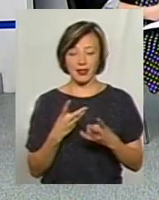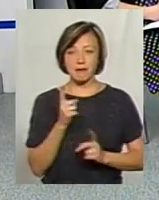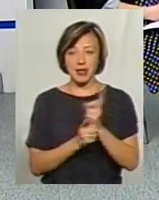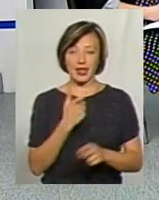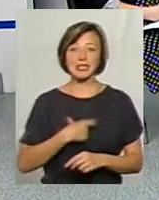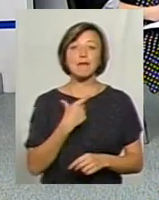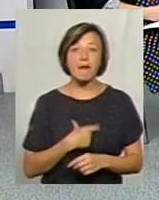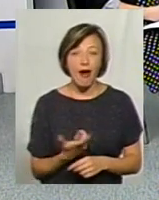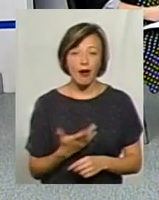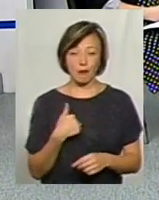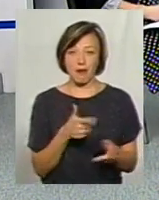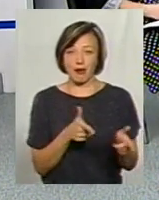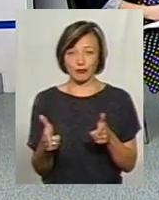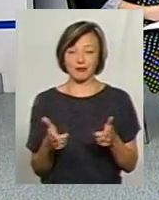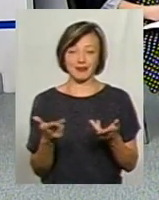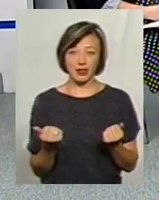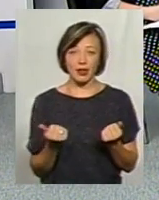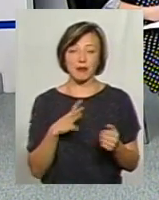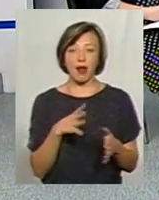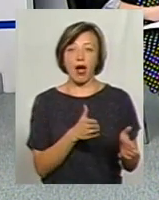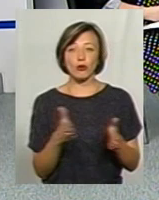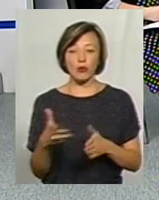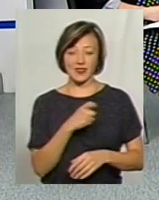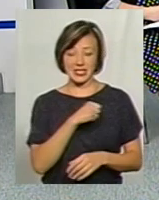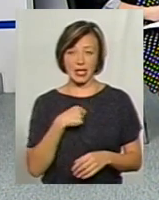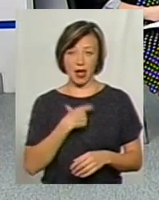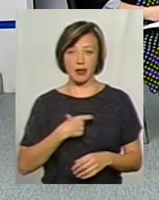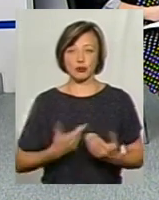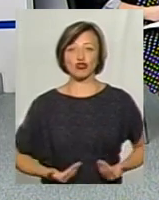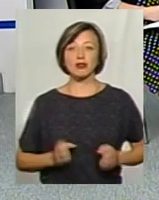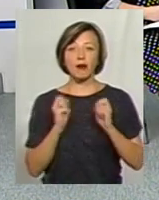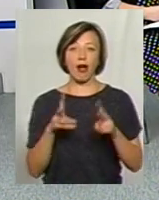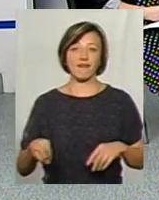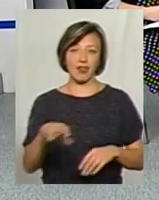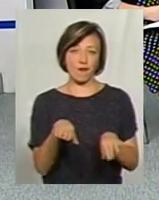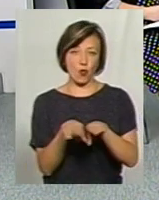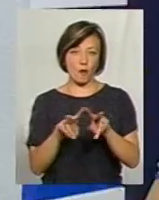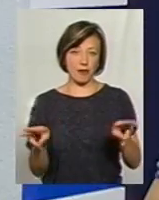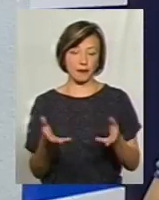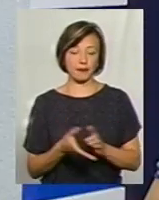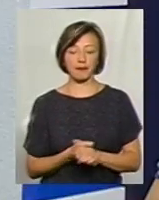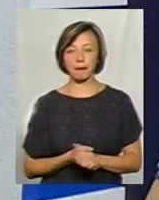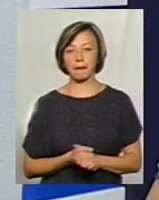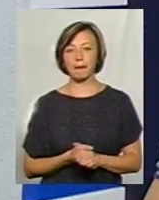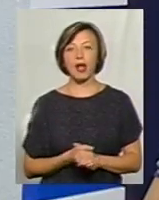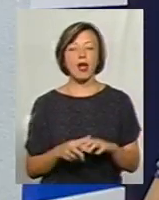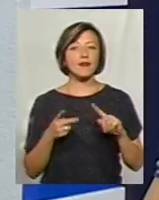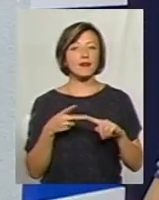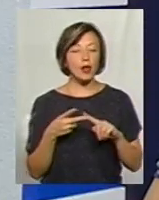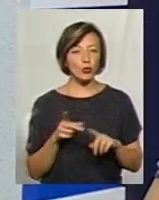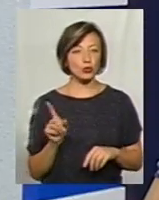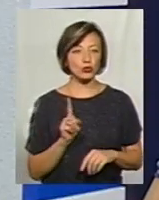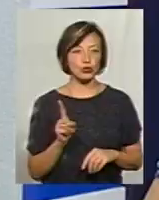щоб ми були готові, дійсно, що ми були готові жити, як в Європі. Це перше. Що касається второго, що